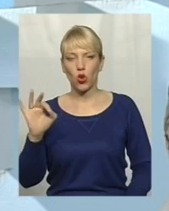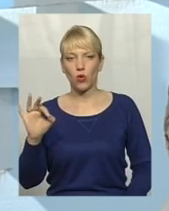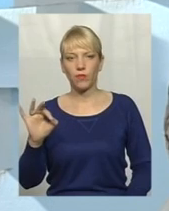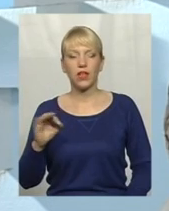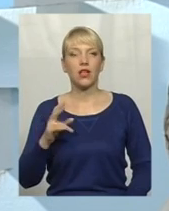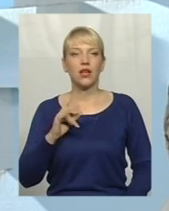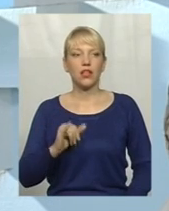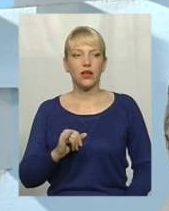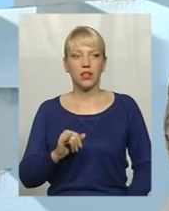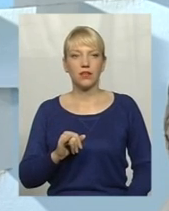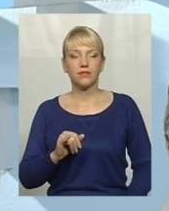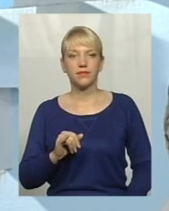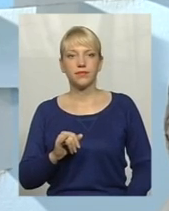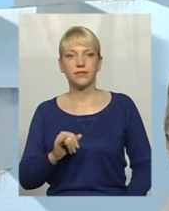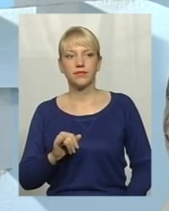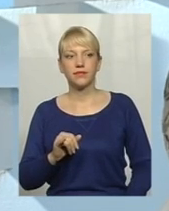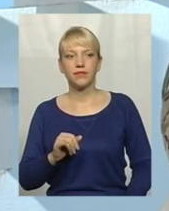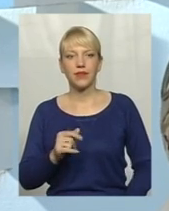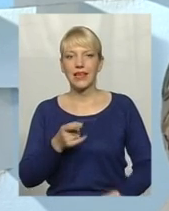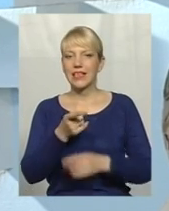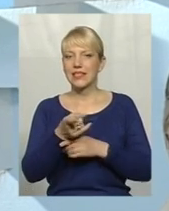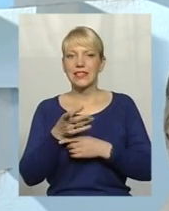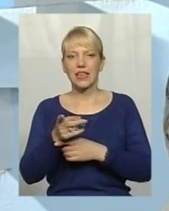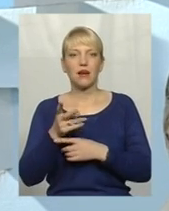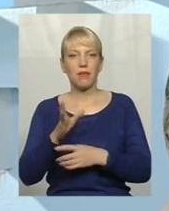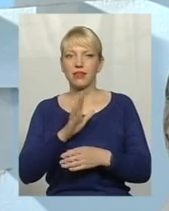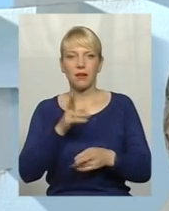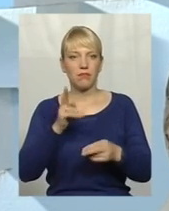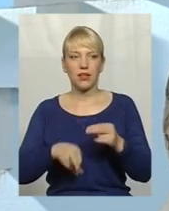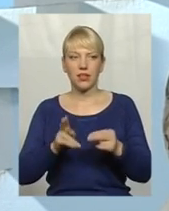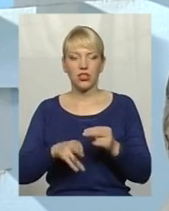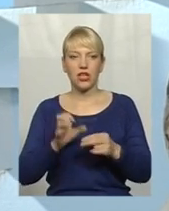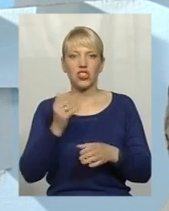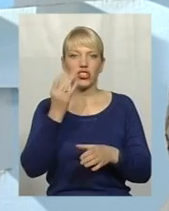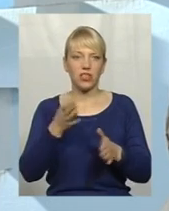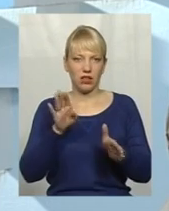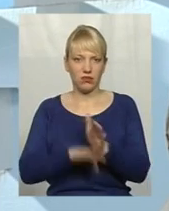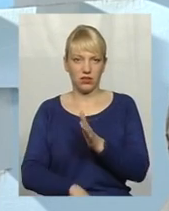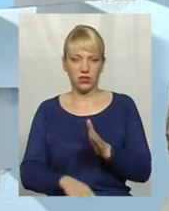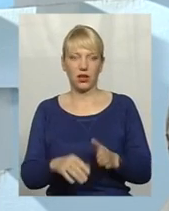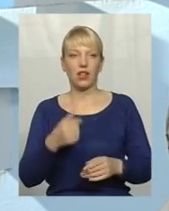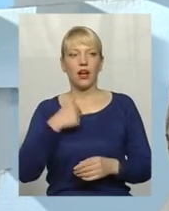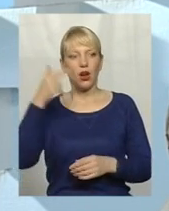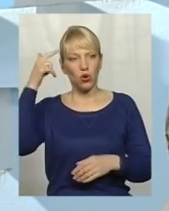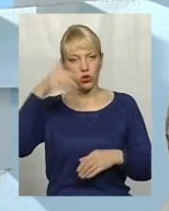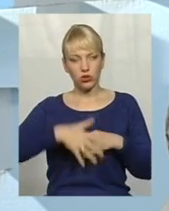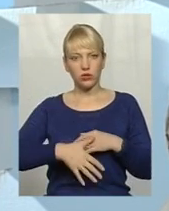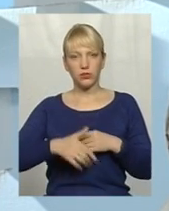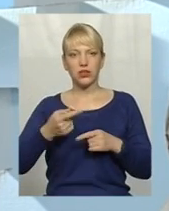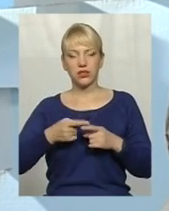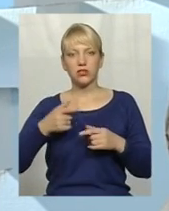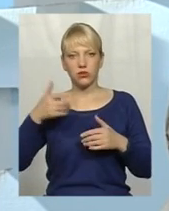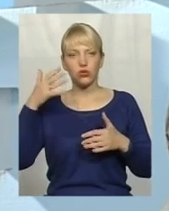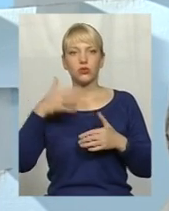стрільба не перекрещається, і більш того, стяжово. Я розумію, і це понятно,